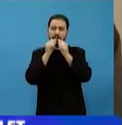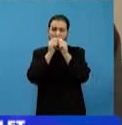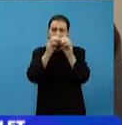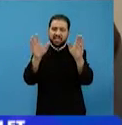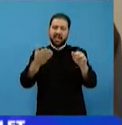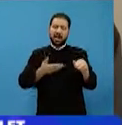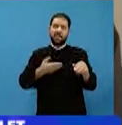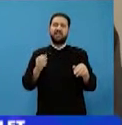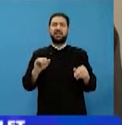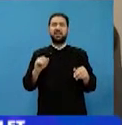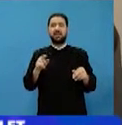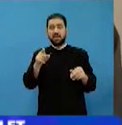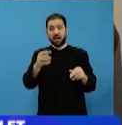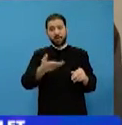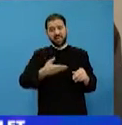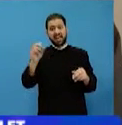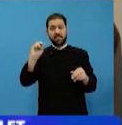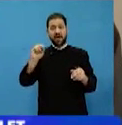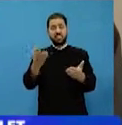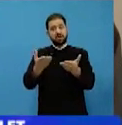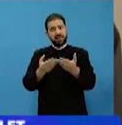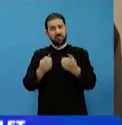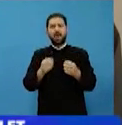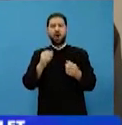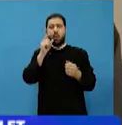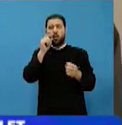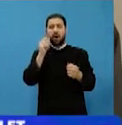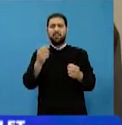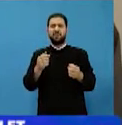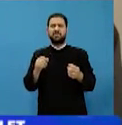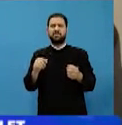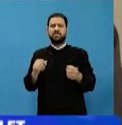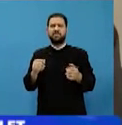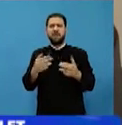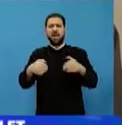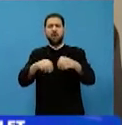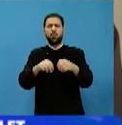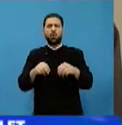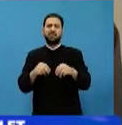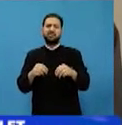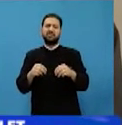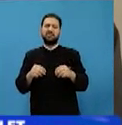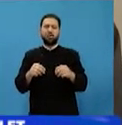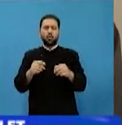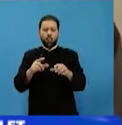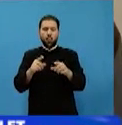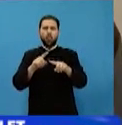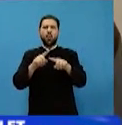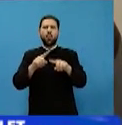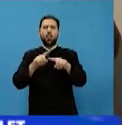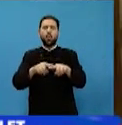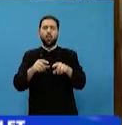primeau aspeții cu acel numit lucumi, la noi se traduce cu rahat. Și pe